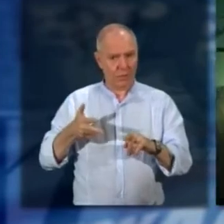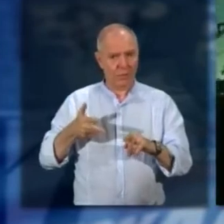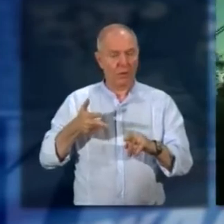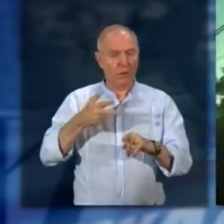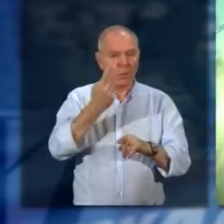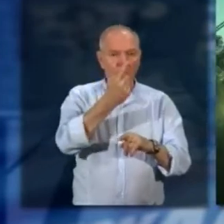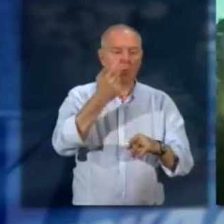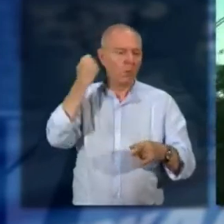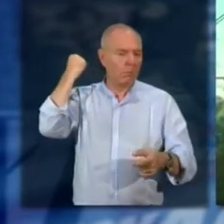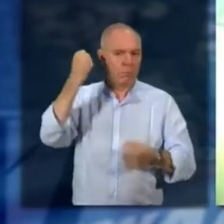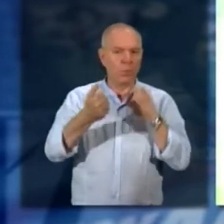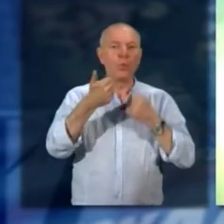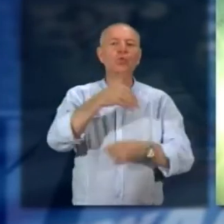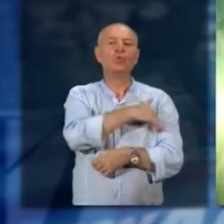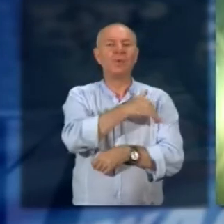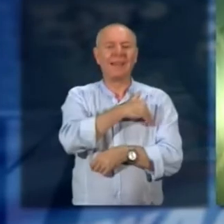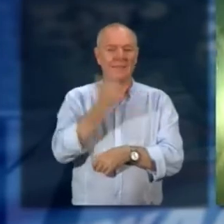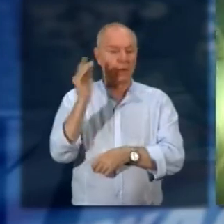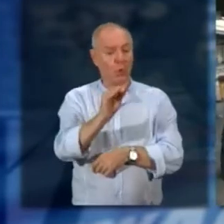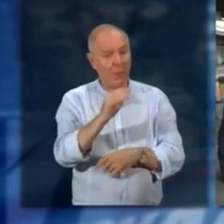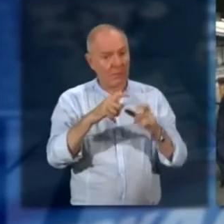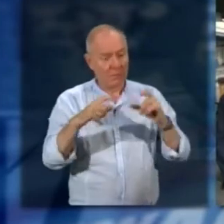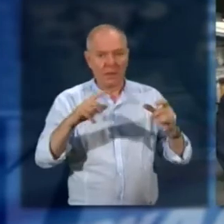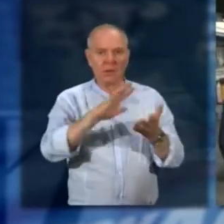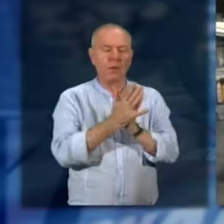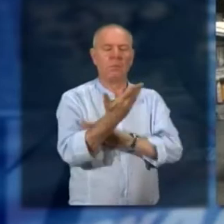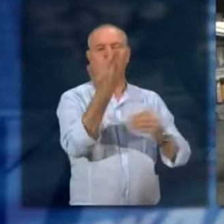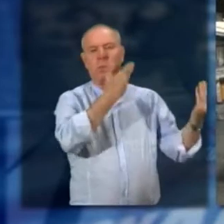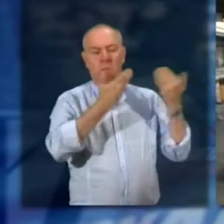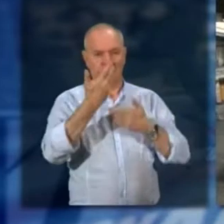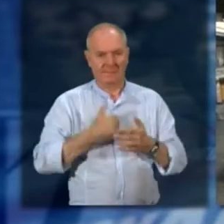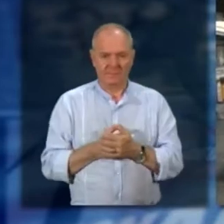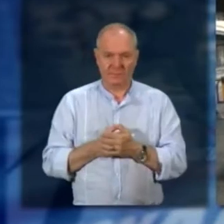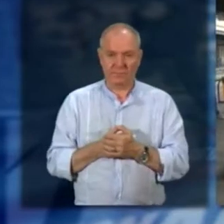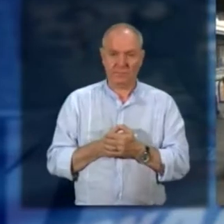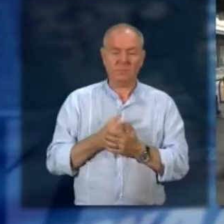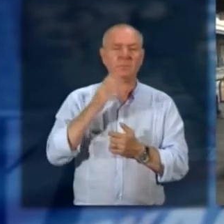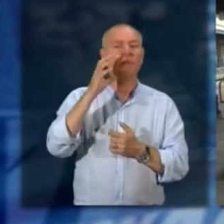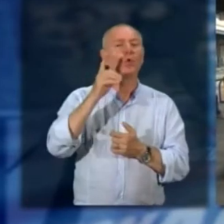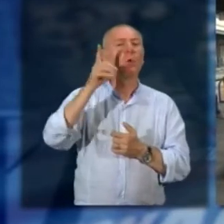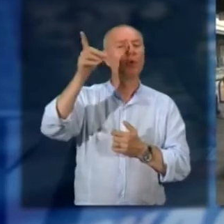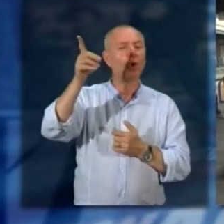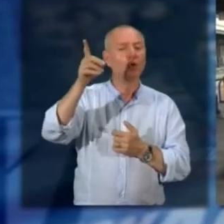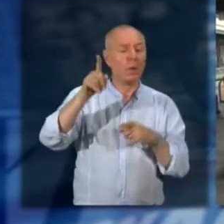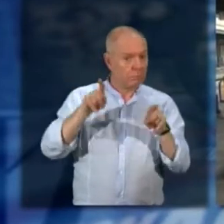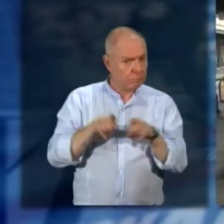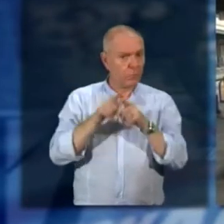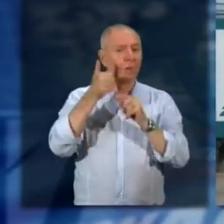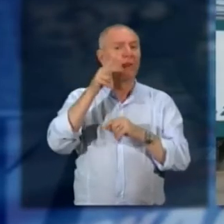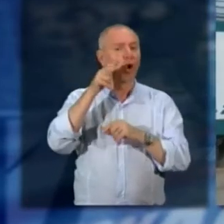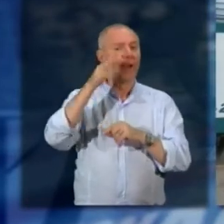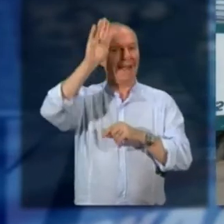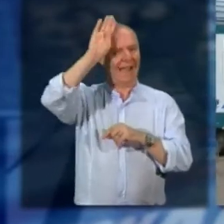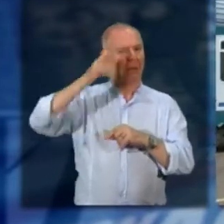viaggiatore, uno studente al quale aveva chiesto il biglietto. Alla polizia ferroviaria di Domodossola, mesi fa, una donna a capotreno,